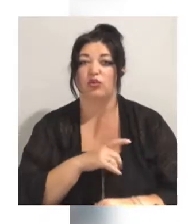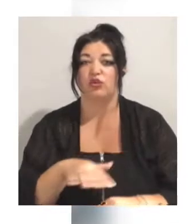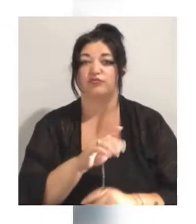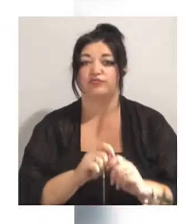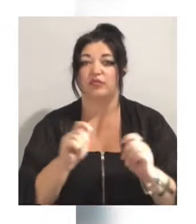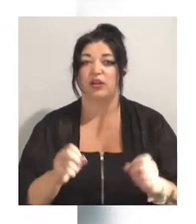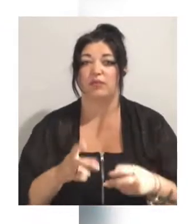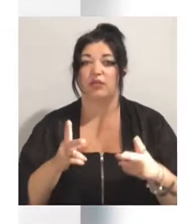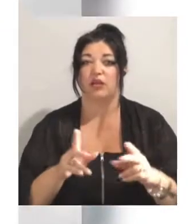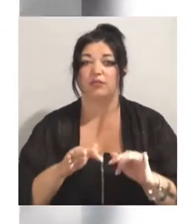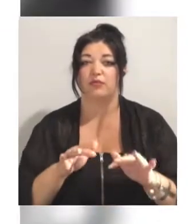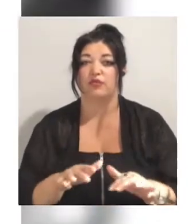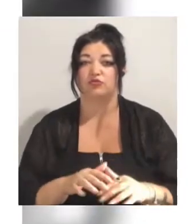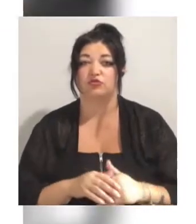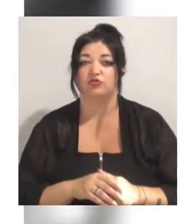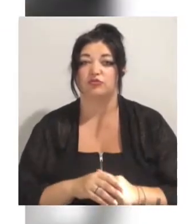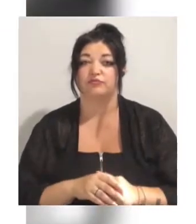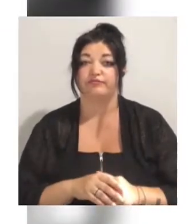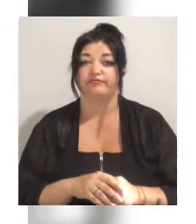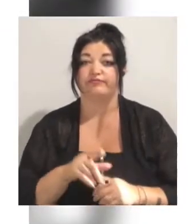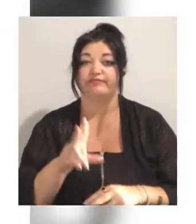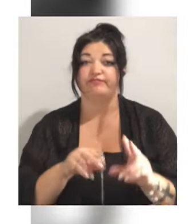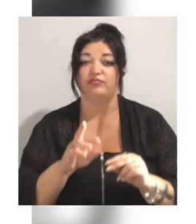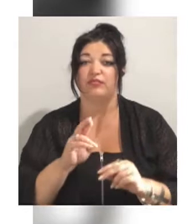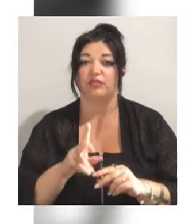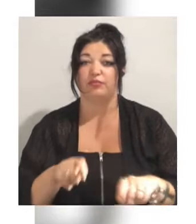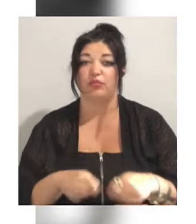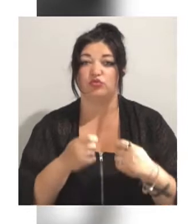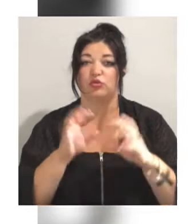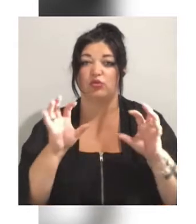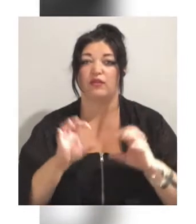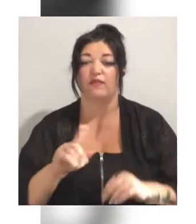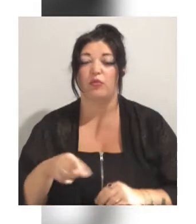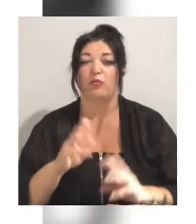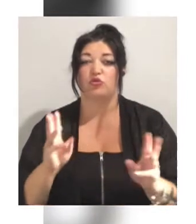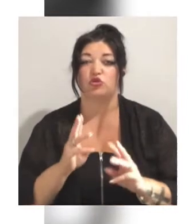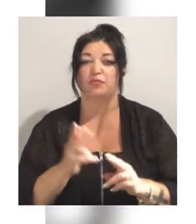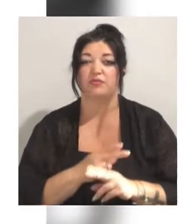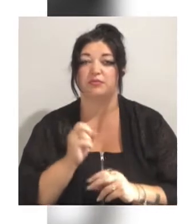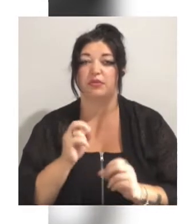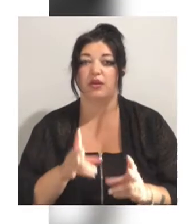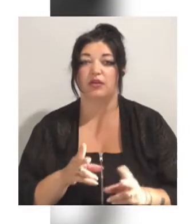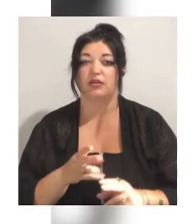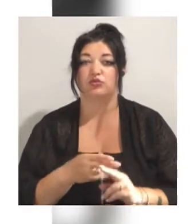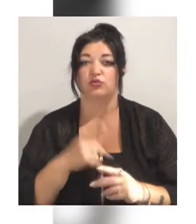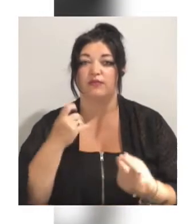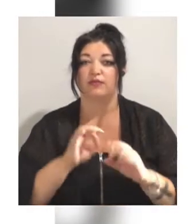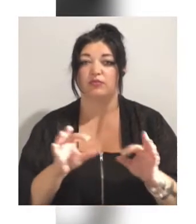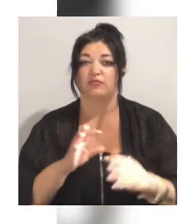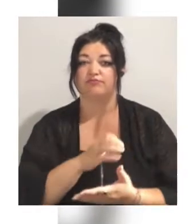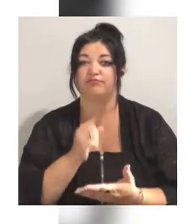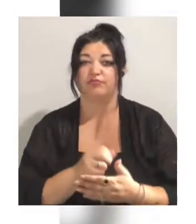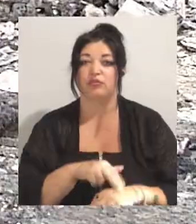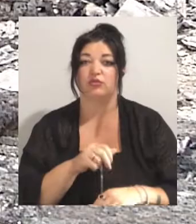Події кваліфікували як порушення встановлених законодавством вимог пожежної безпеки. Цю інформацію нам підтвердила речниця Нацполіції в Одеській області